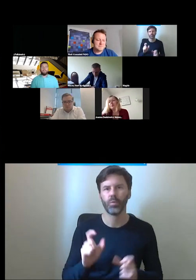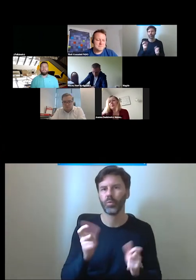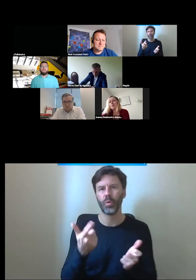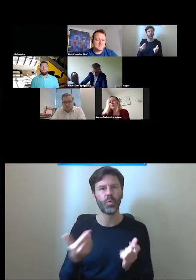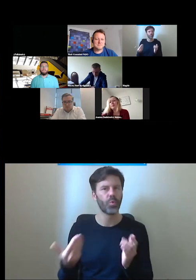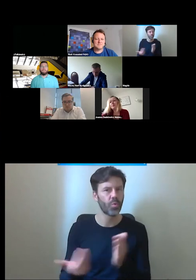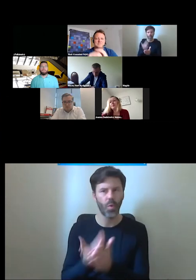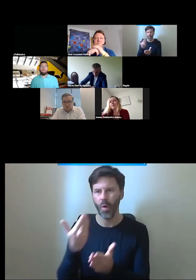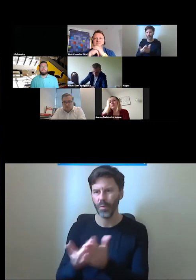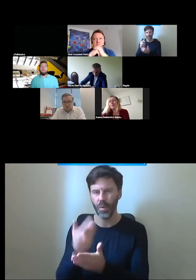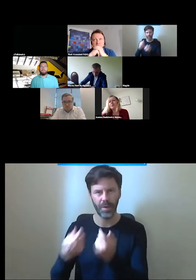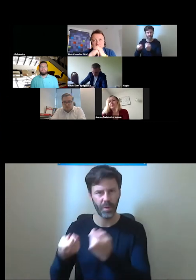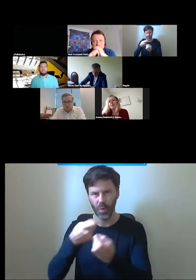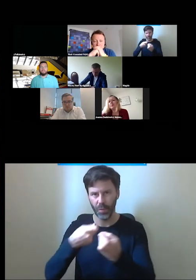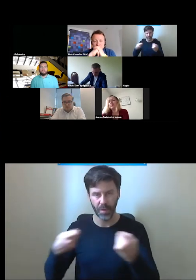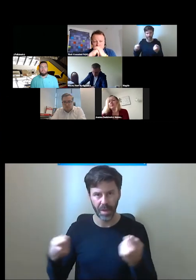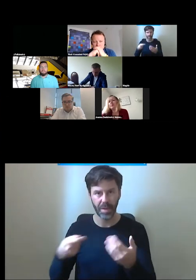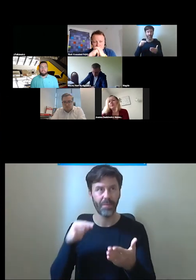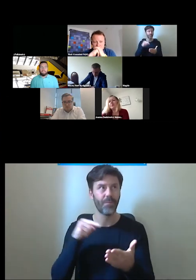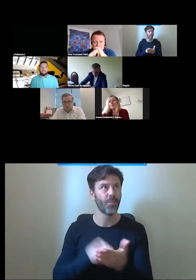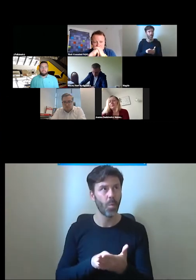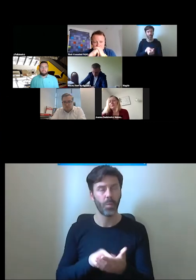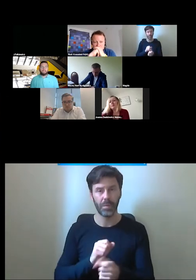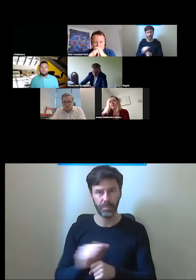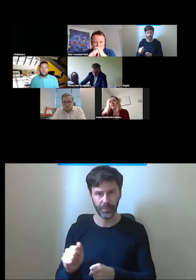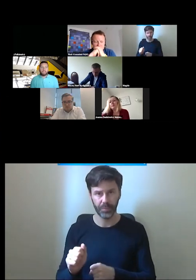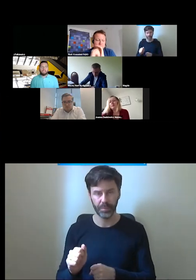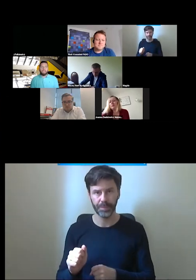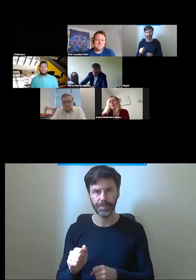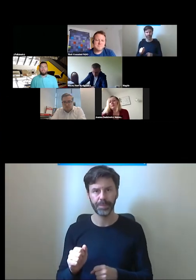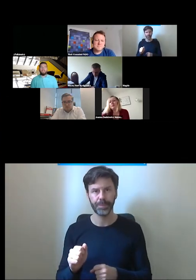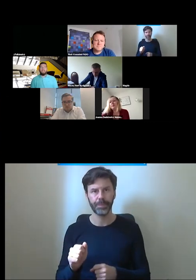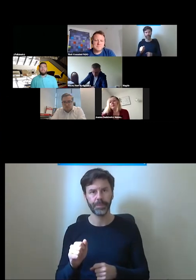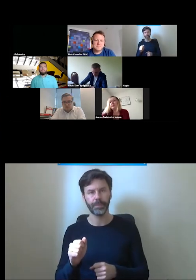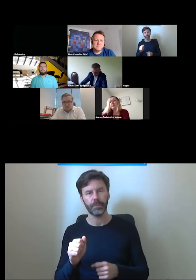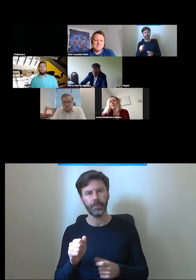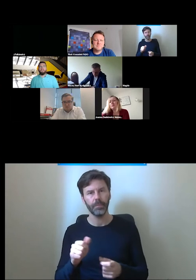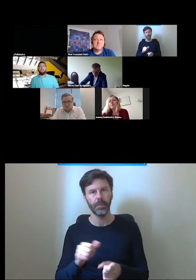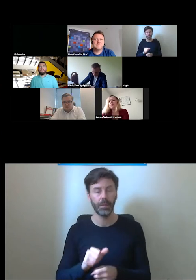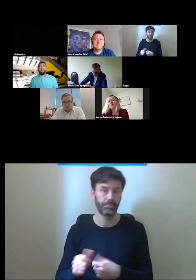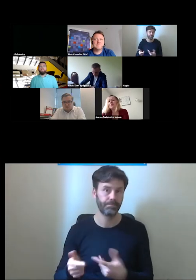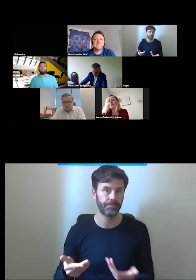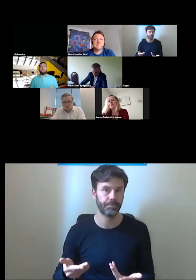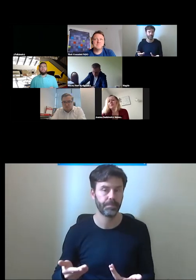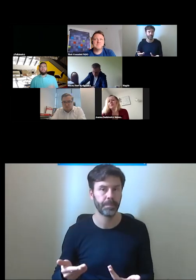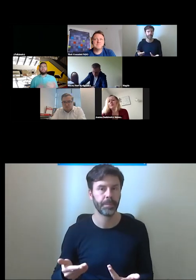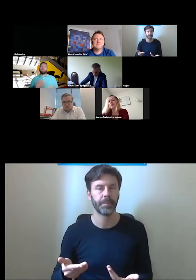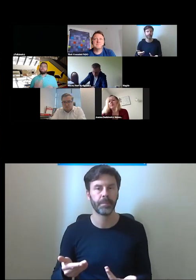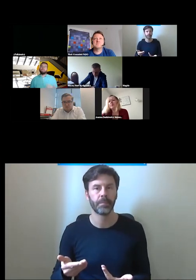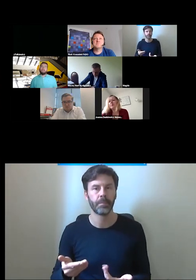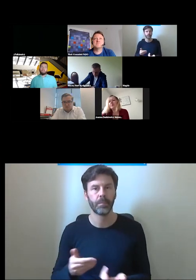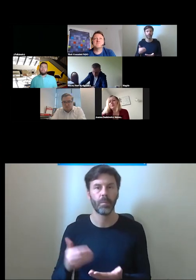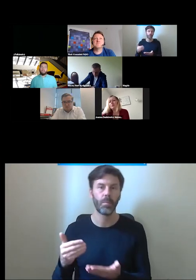rozwiązania które są właśnie stosowane przeważnie jest to jest